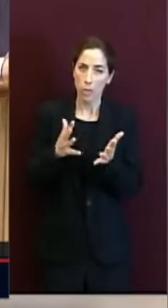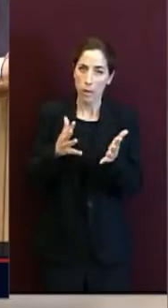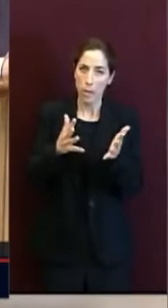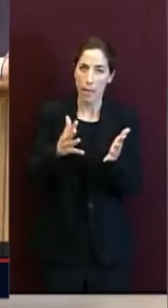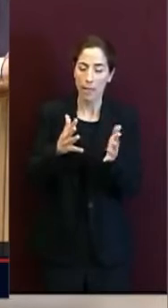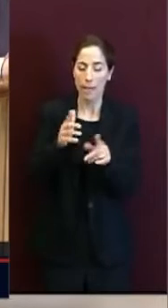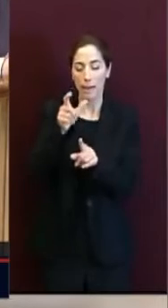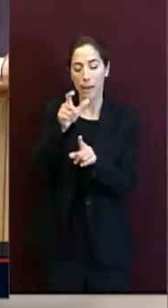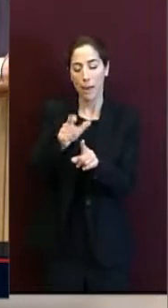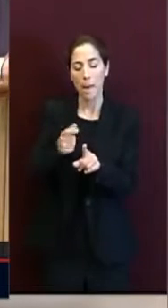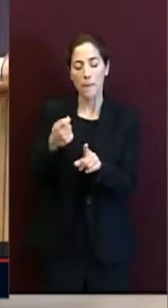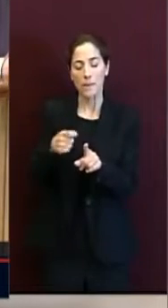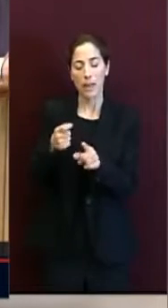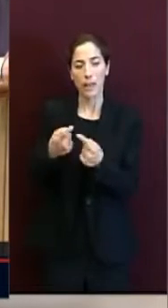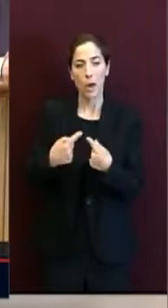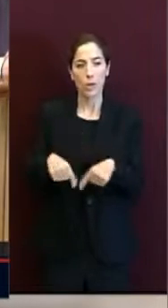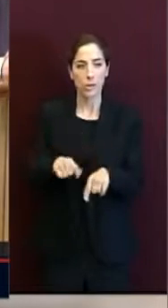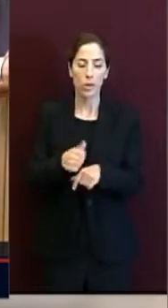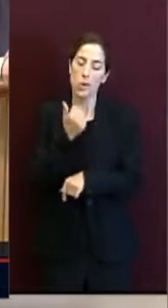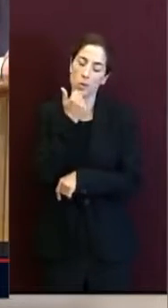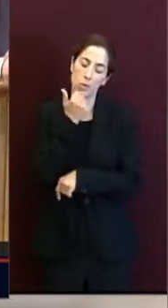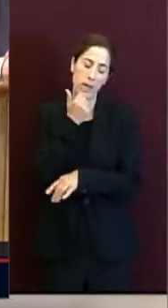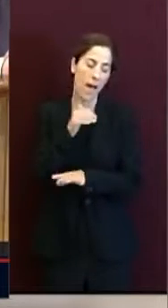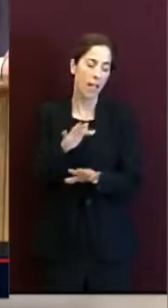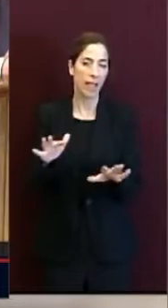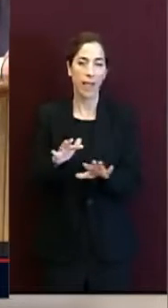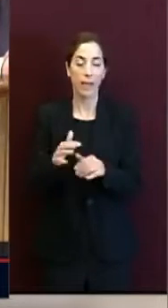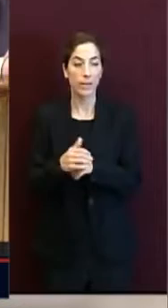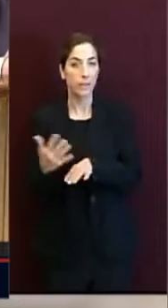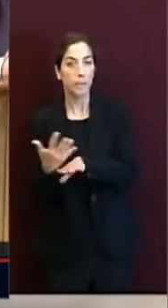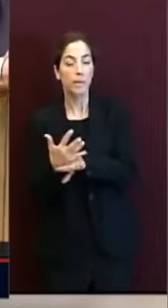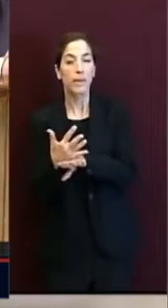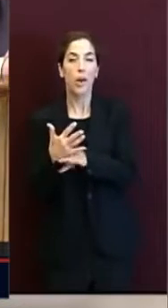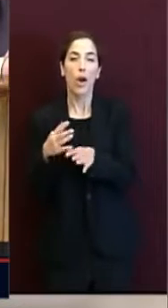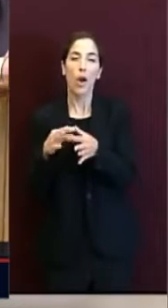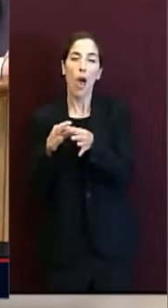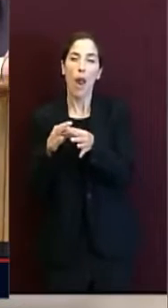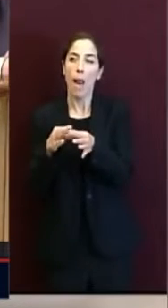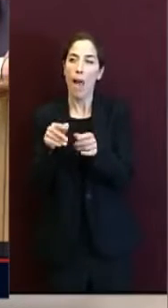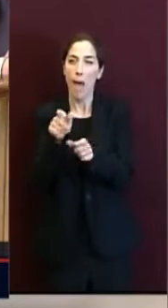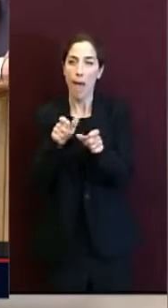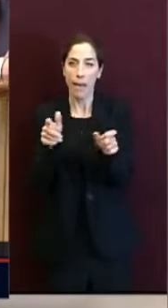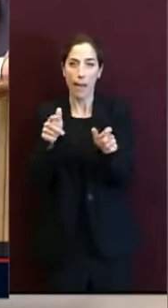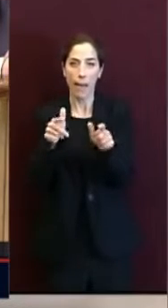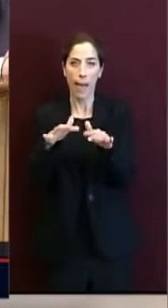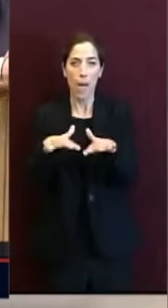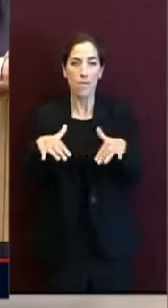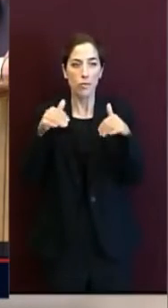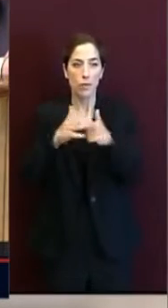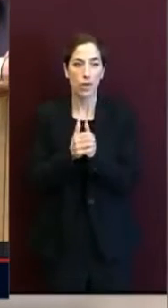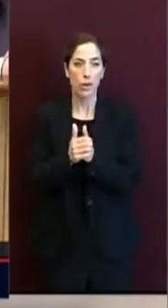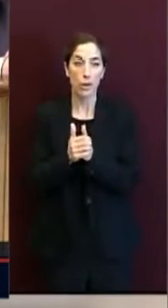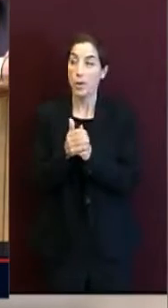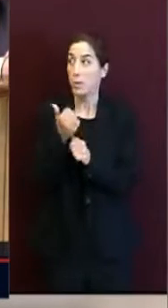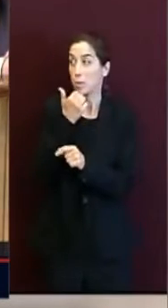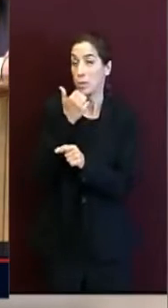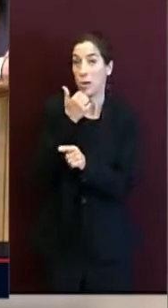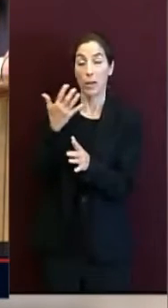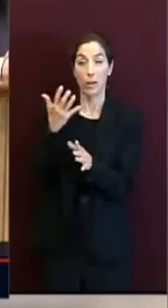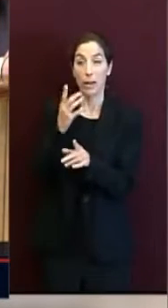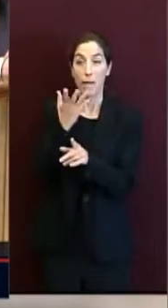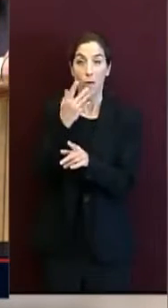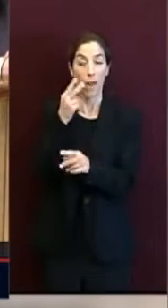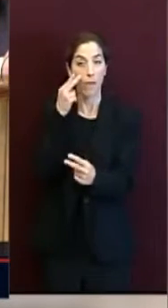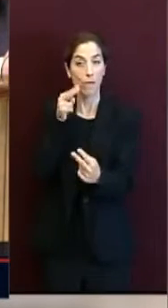Scusate, scusate. Colleghi, colleghi dell'emiciclo, per favore. Grazie, grazie. Scusi, Presidente, lo volevo guardare negli